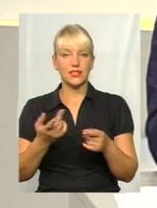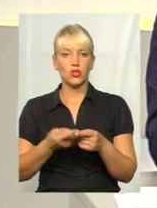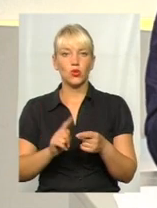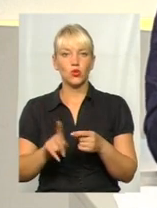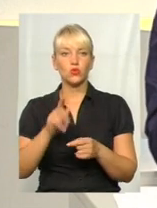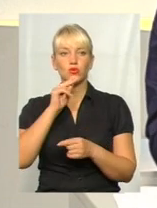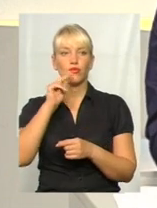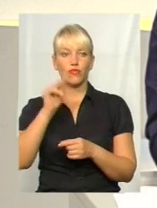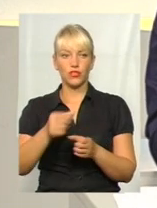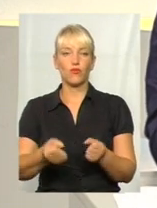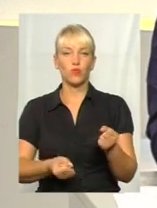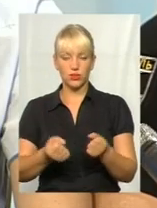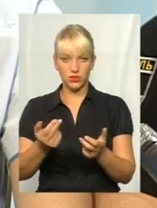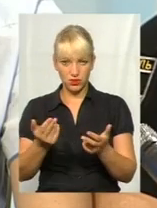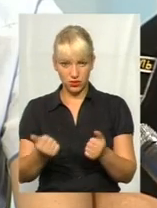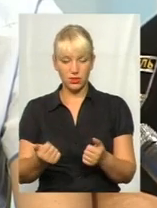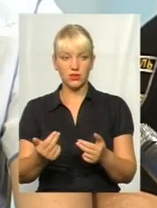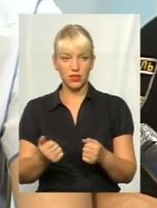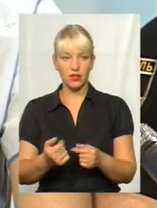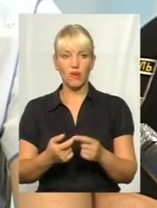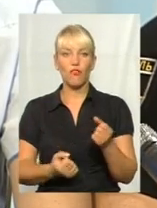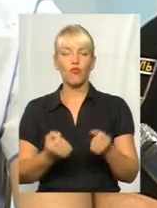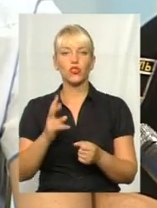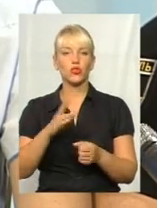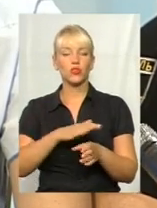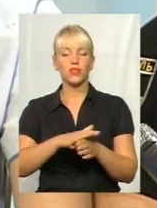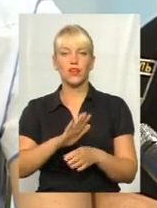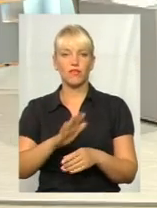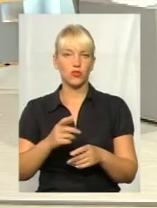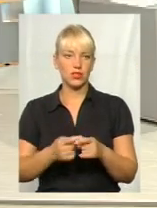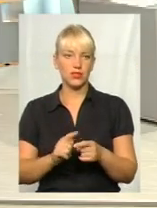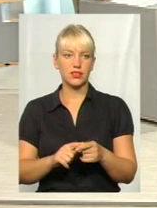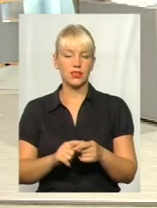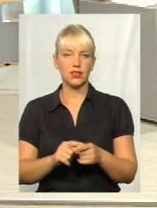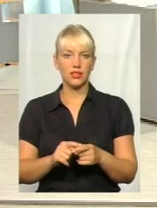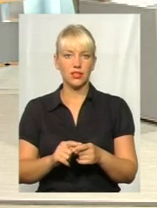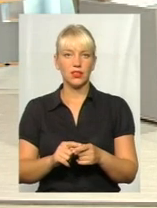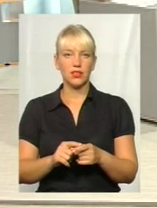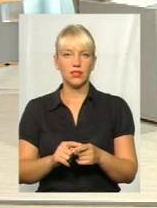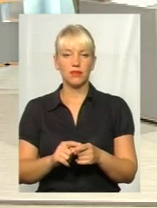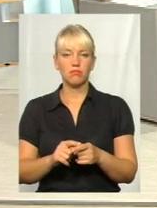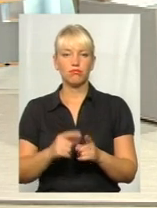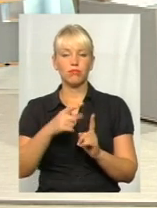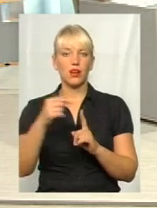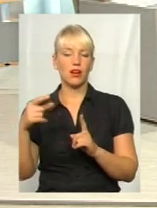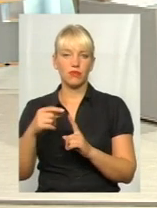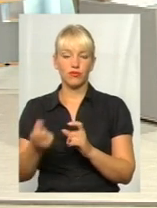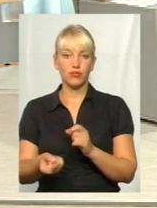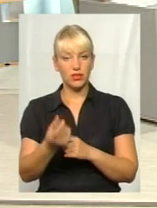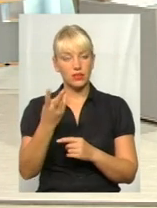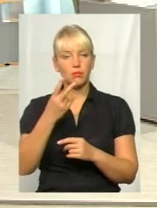винен, в принципі, водій. Правильно? Транпортного засобу. Водій, який не виконуваємо От як ви з ними боротися з цими водіями? Виявляється порушення,